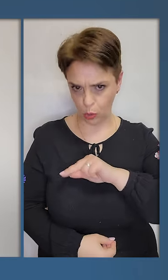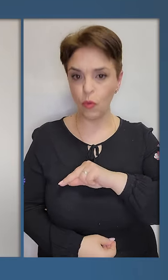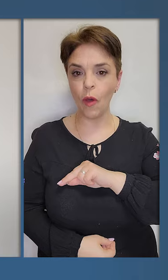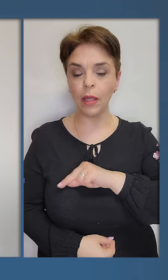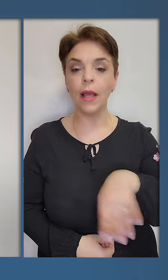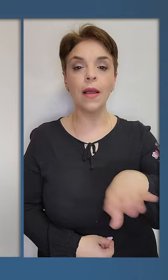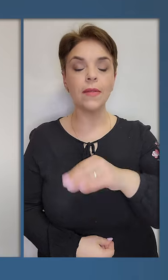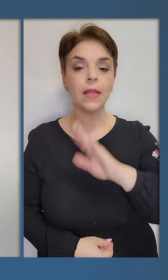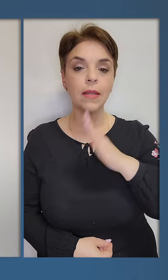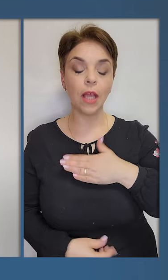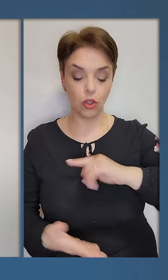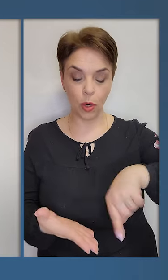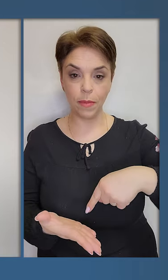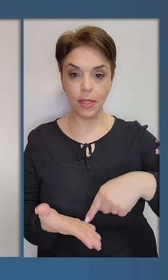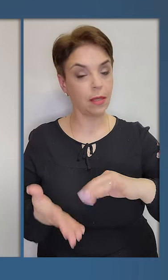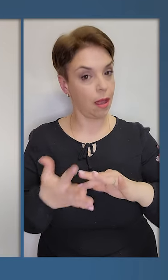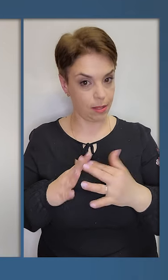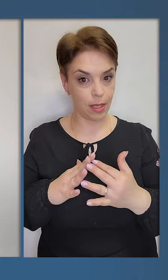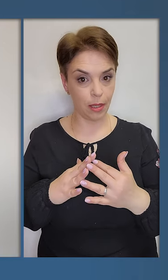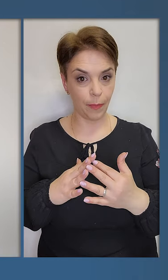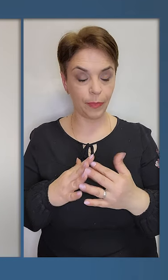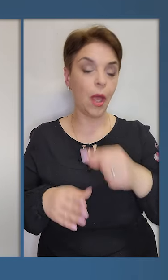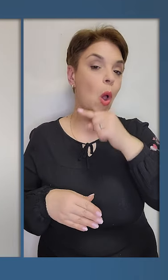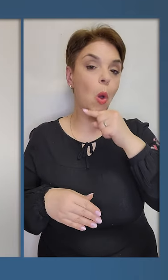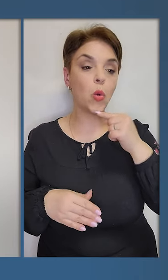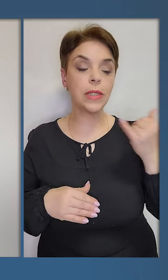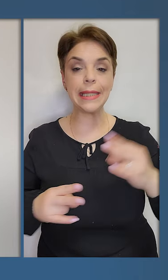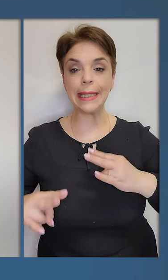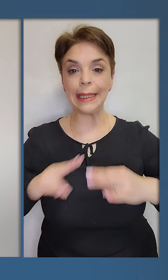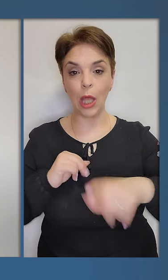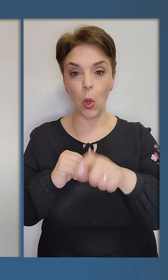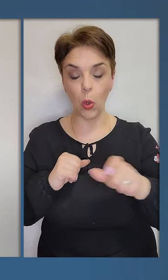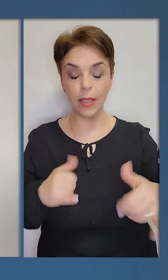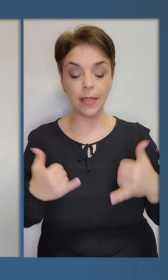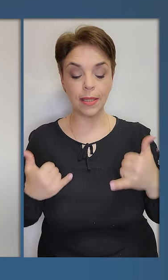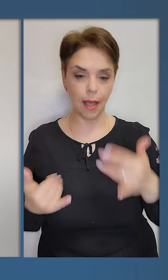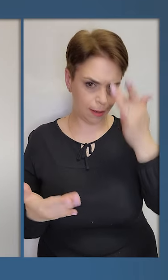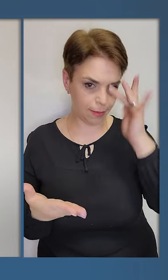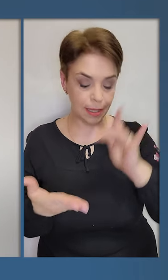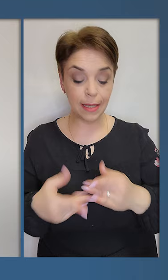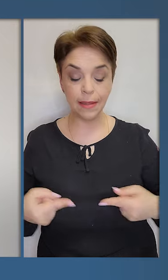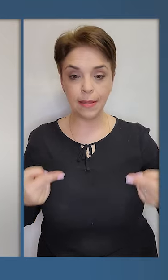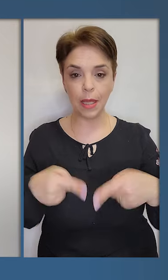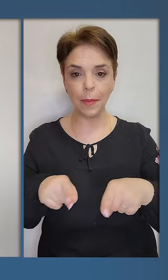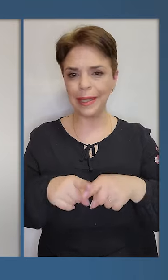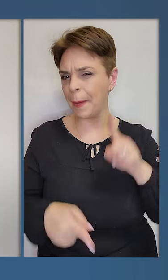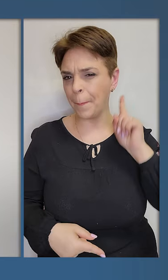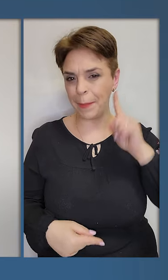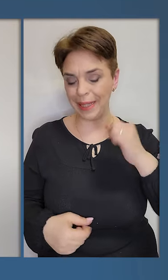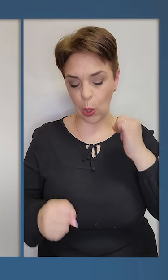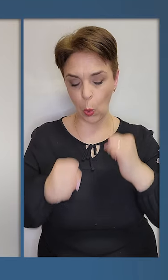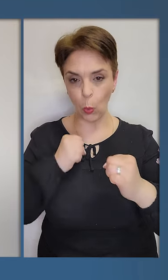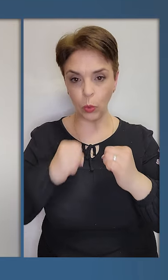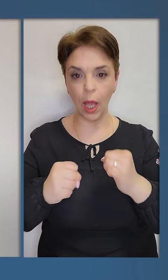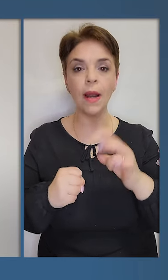працювати всі наші міста і села. Російські терористи зараз націлені саме на такі